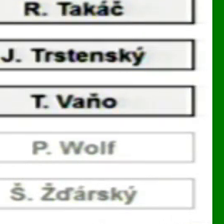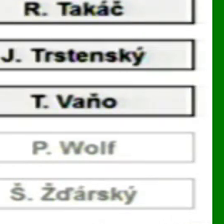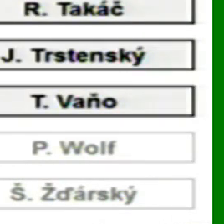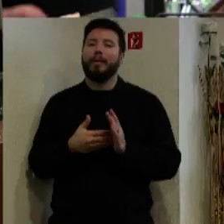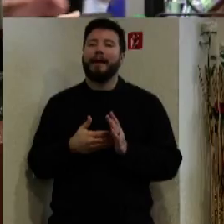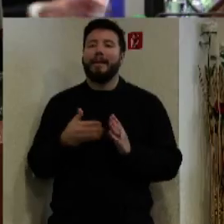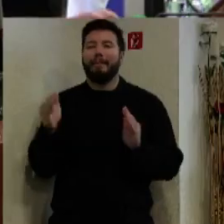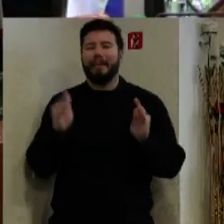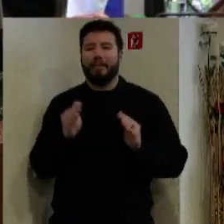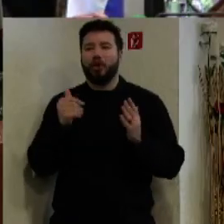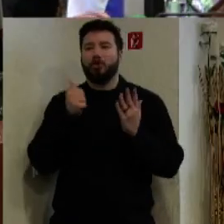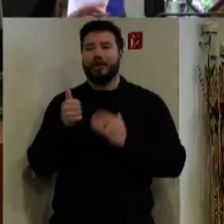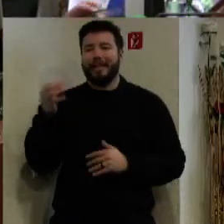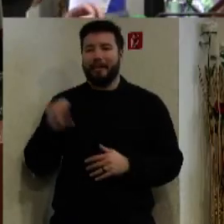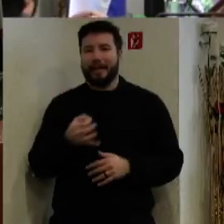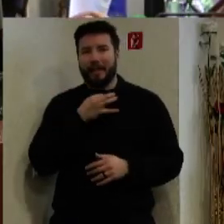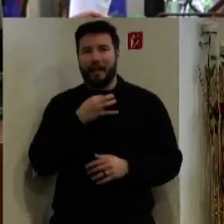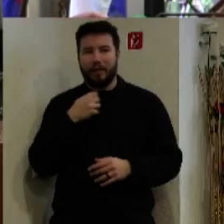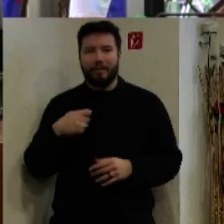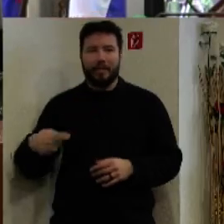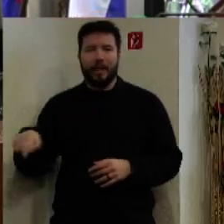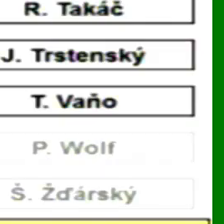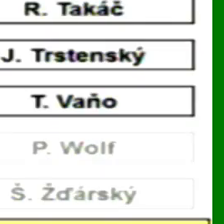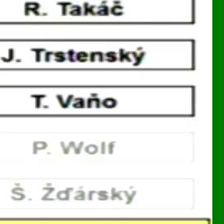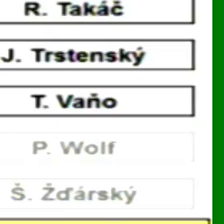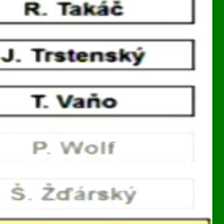väčšina hlasov všetkých poslancov. Nech sa páči, hlasujeme.